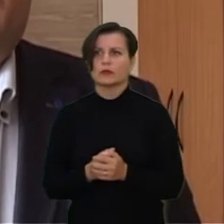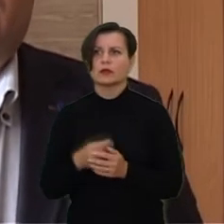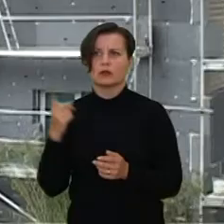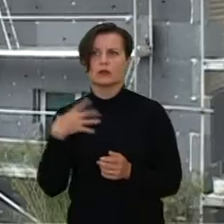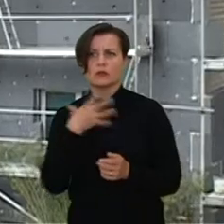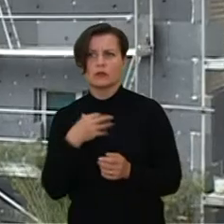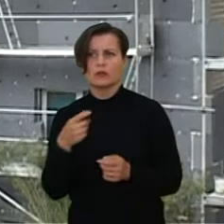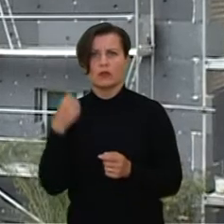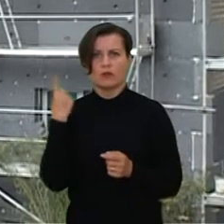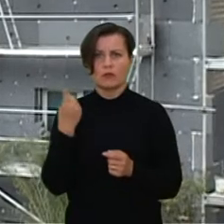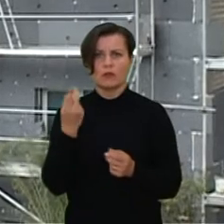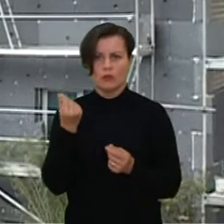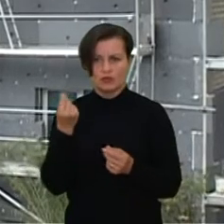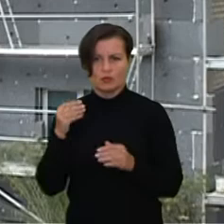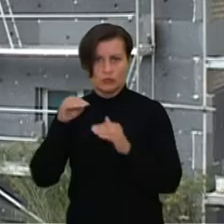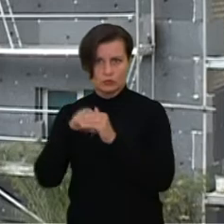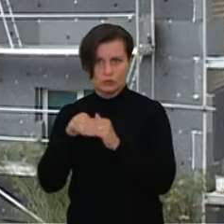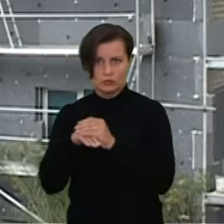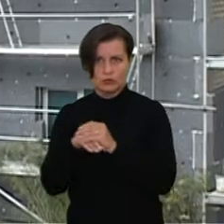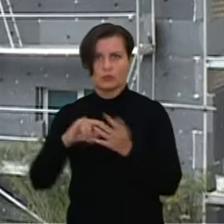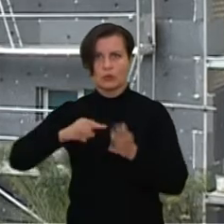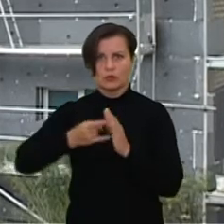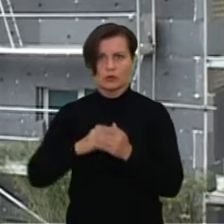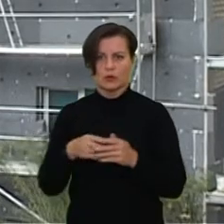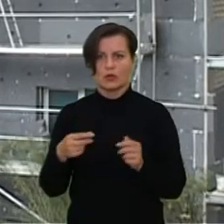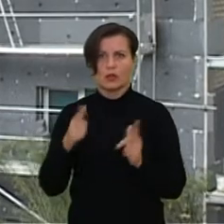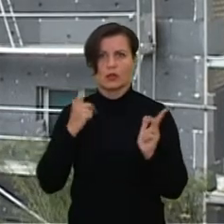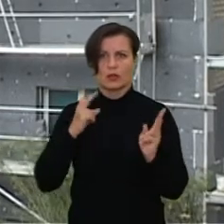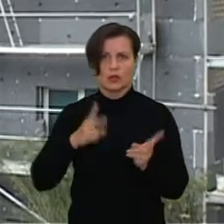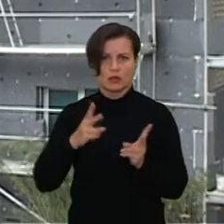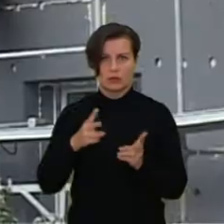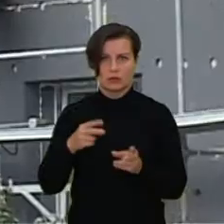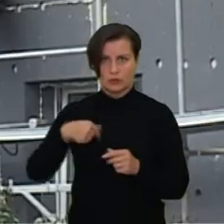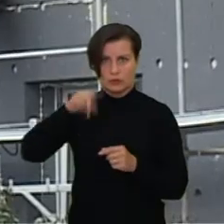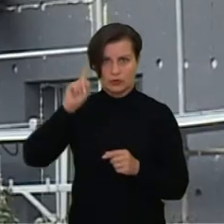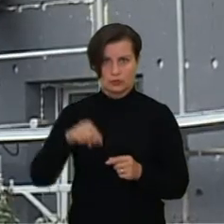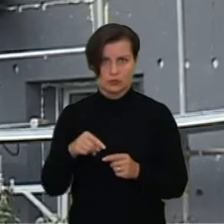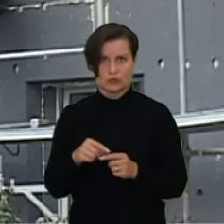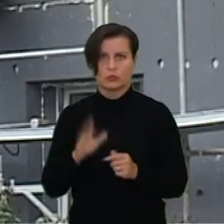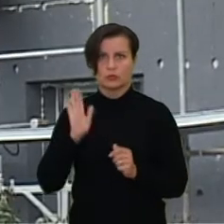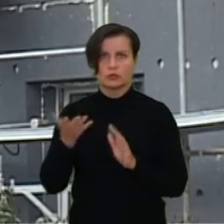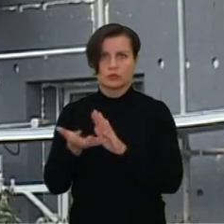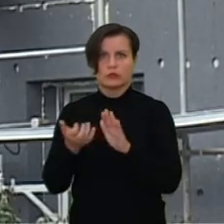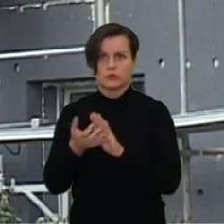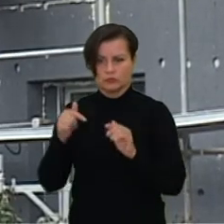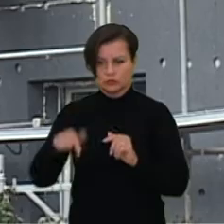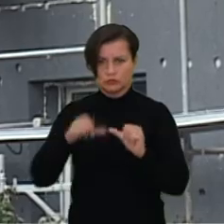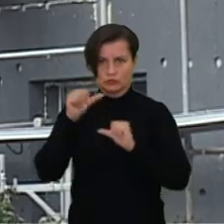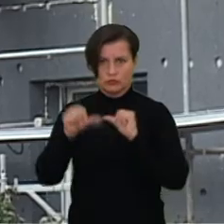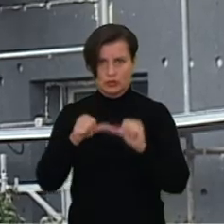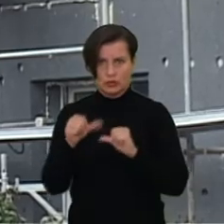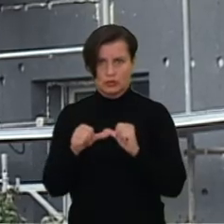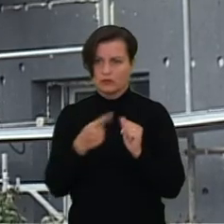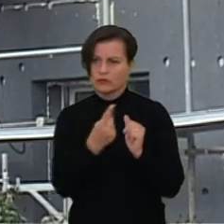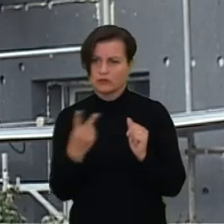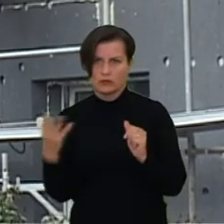tai, kad iki yra susitaupę matyti pinigų misterijui, planuojama tai, kad iki lapkričio pirmos bus dar